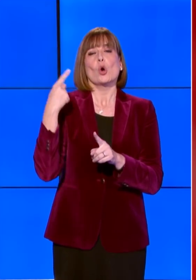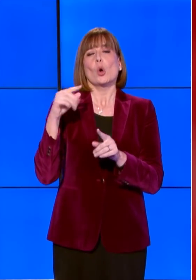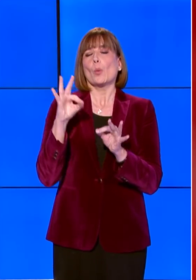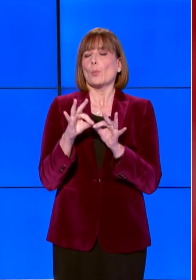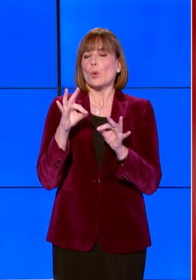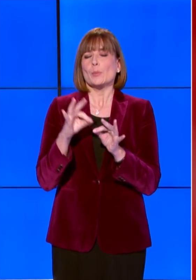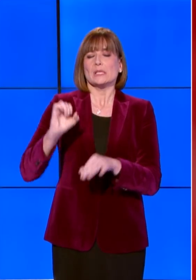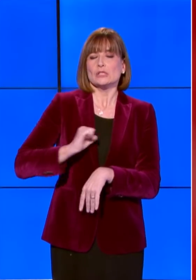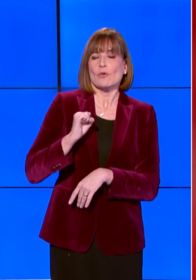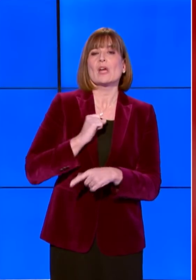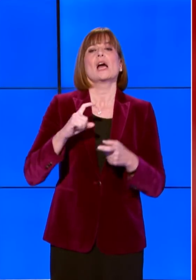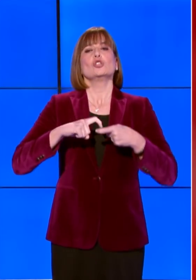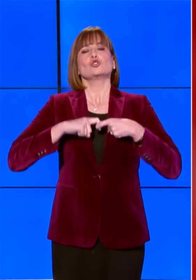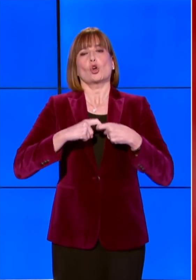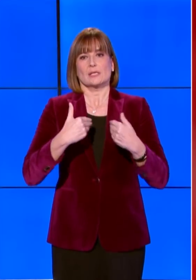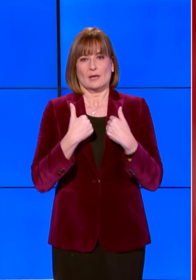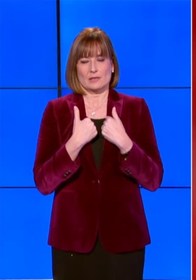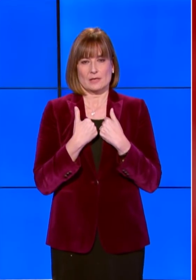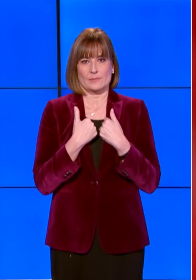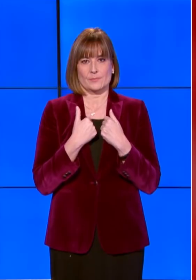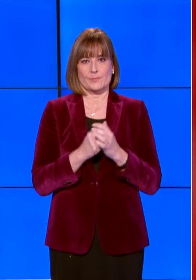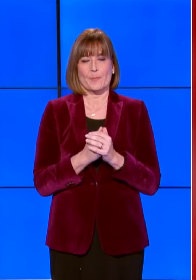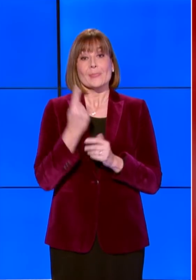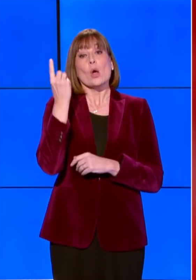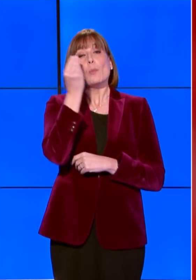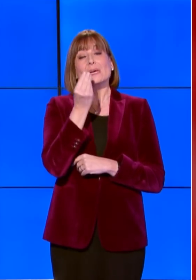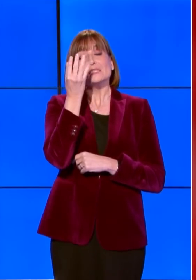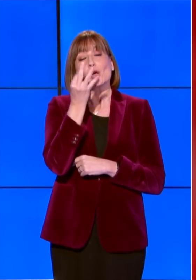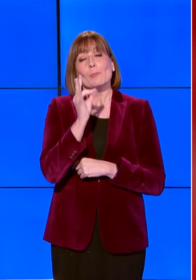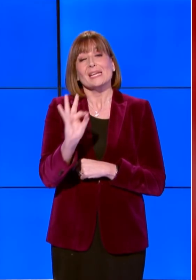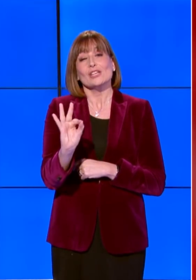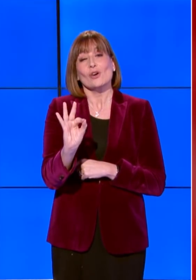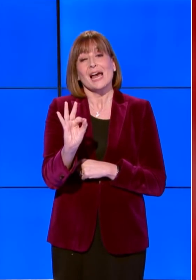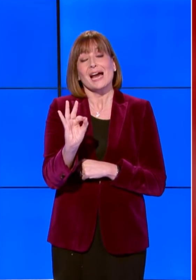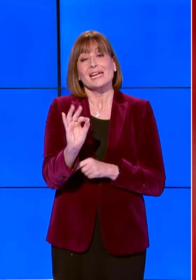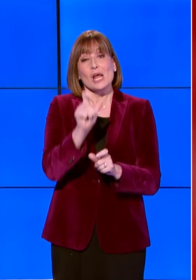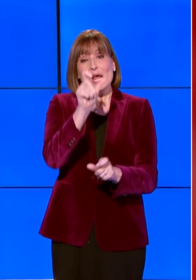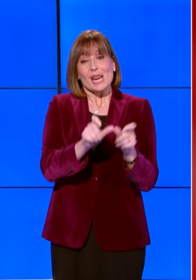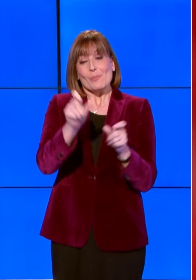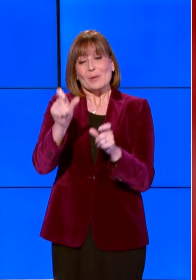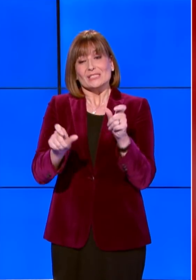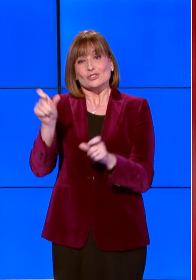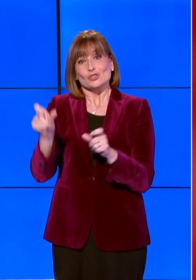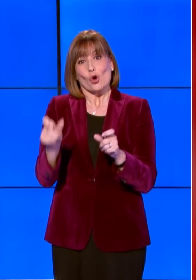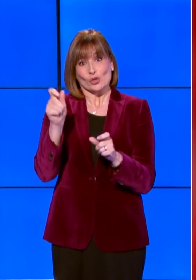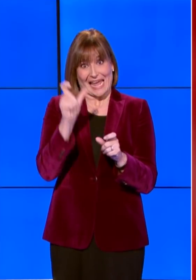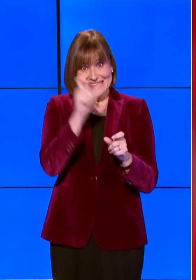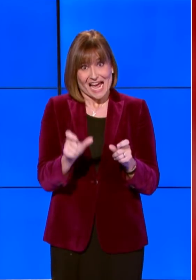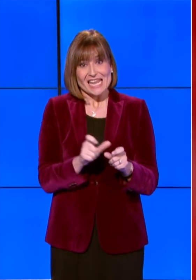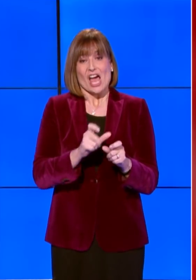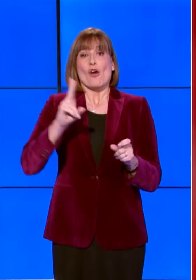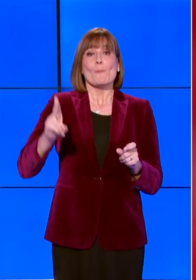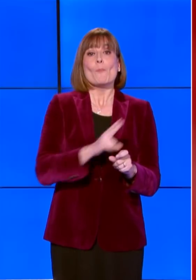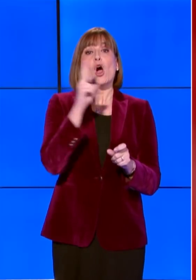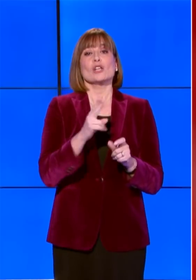momenti di dolore. Un pensiero particolare va ai nostri concittadini, vittime dell'attentato di Barcellona.